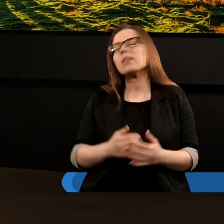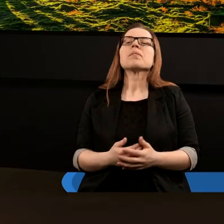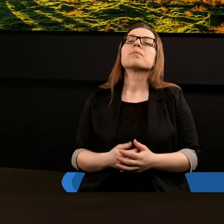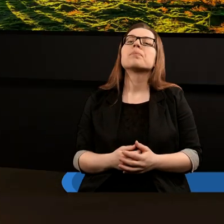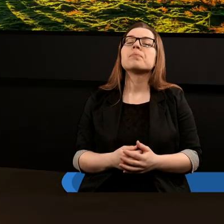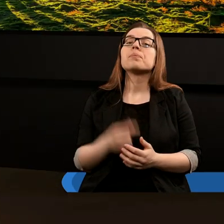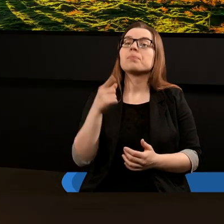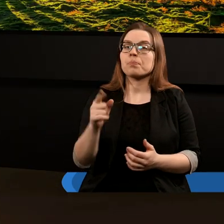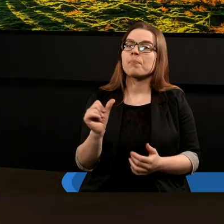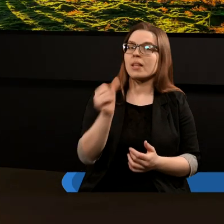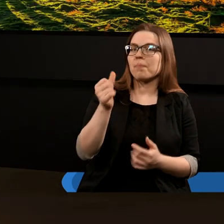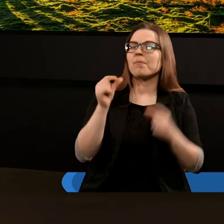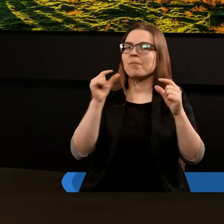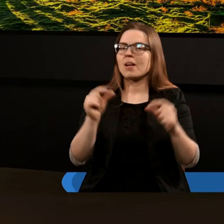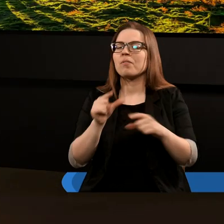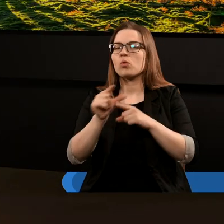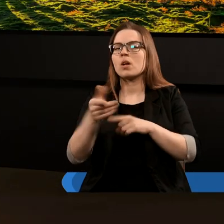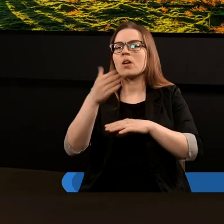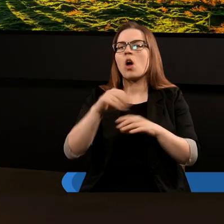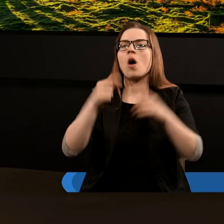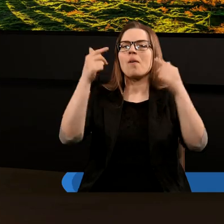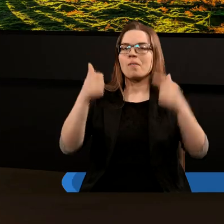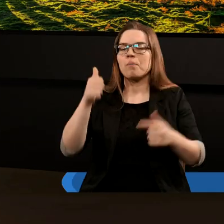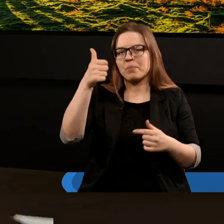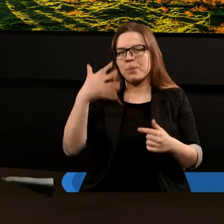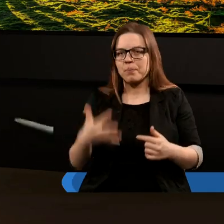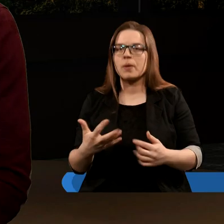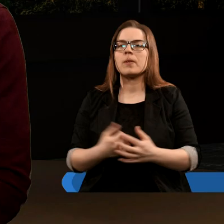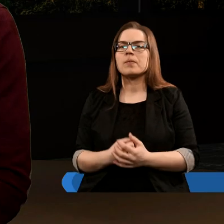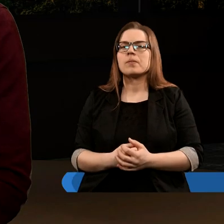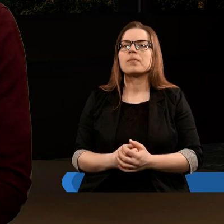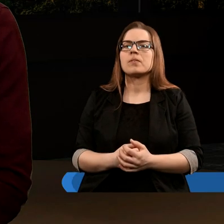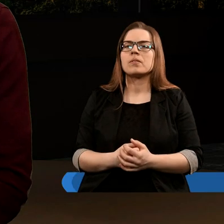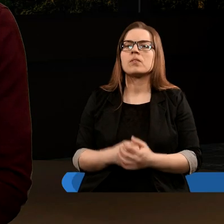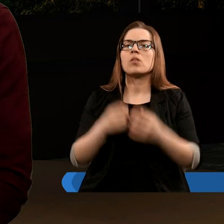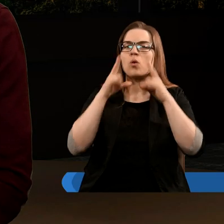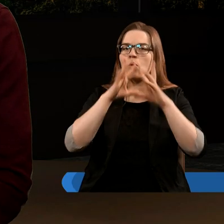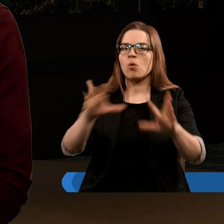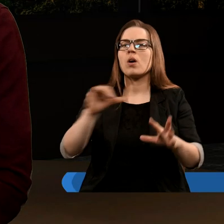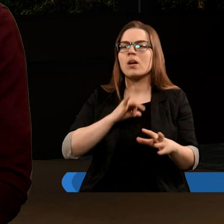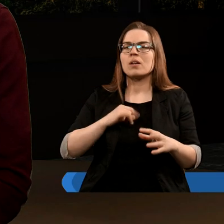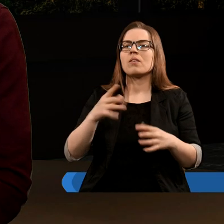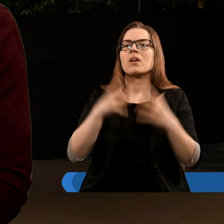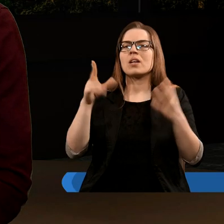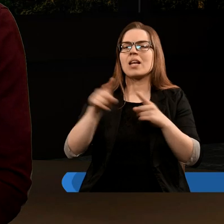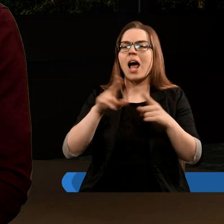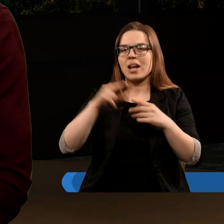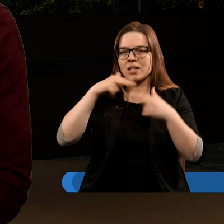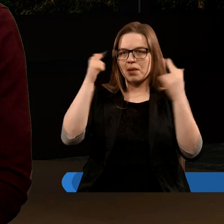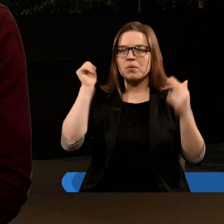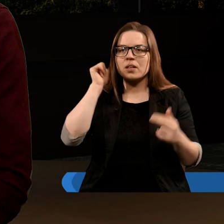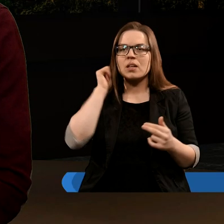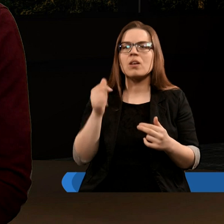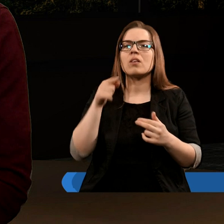Przeczytajmy zatem pierwszy fragment z dwunastego rozdziału, wersety od pierwszego po piąty. I ukazał się wielki znak na niebie.